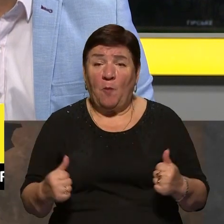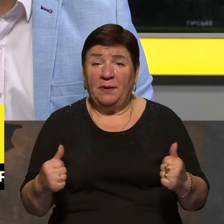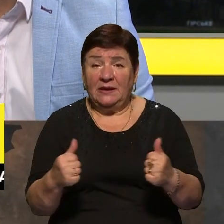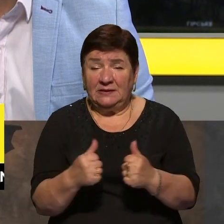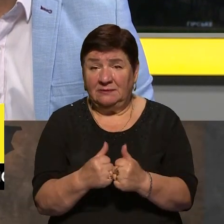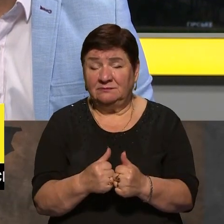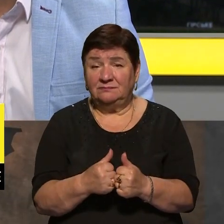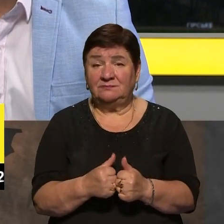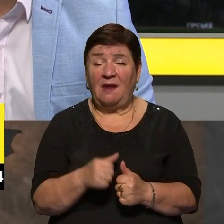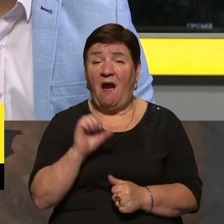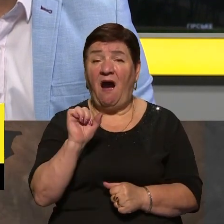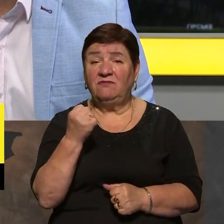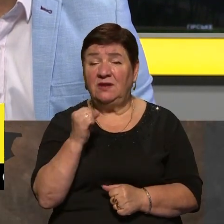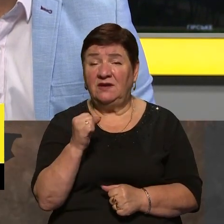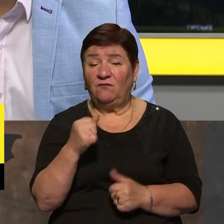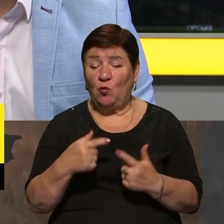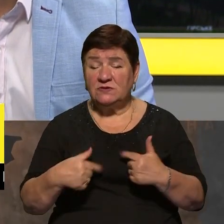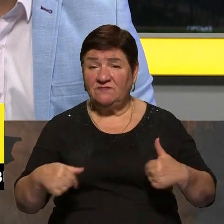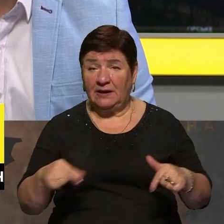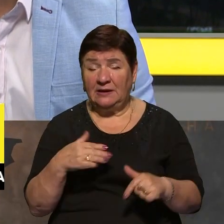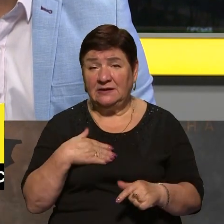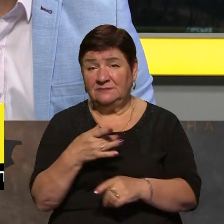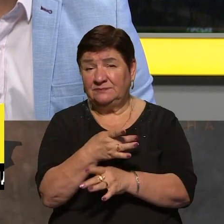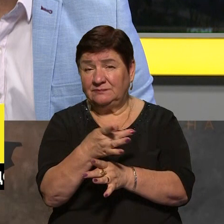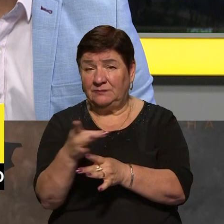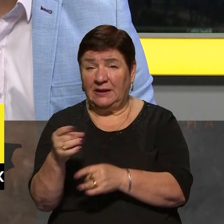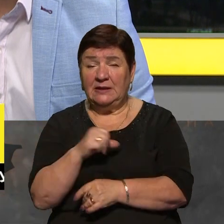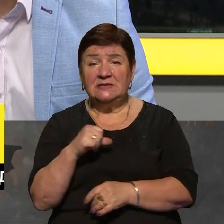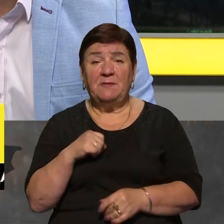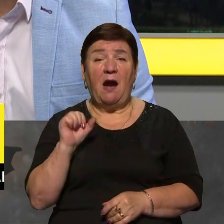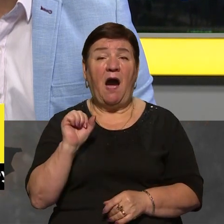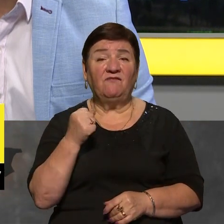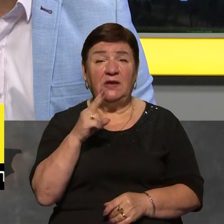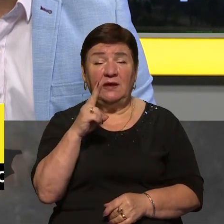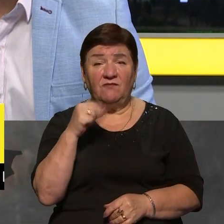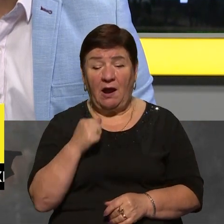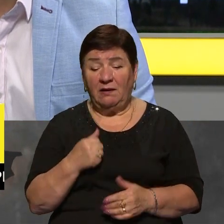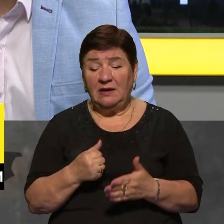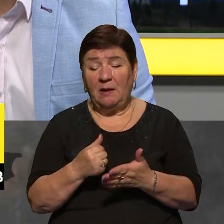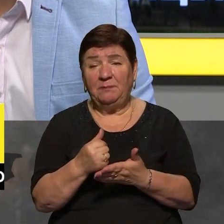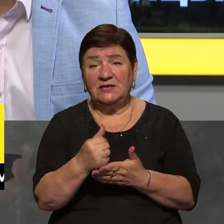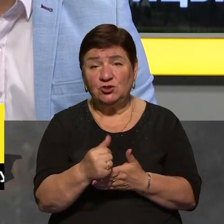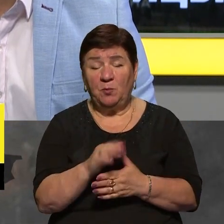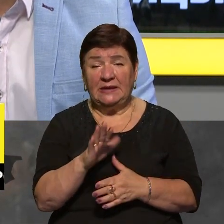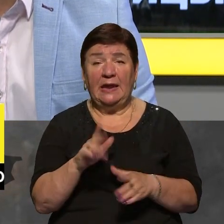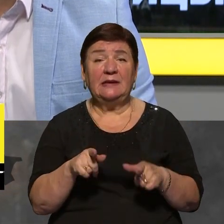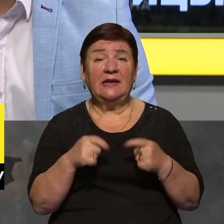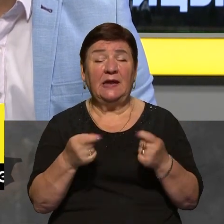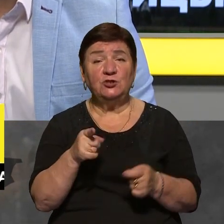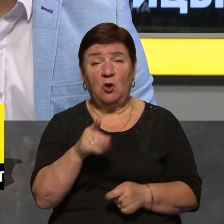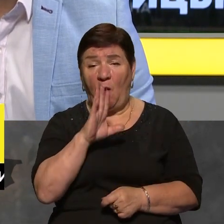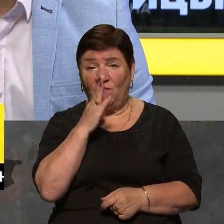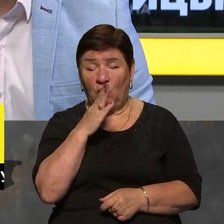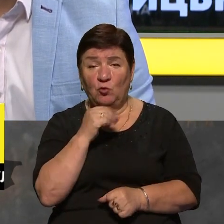з флангів, але наша артилерія і в самій Авдіївці, і на підступах до неї не дає цього ворогу